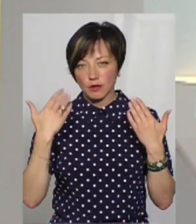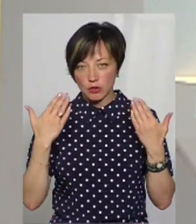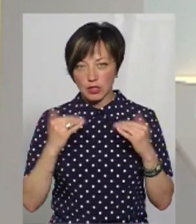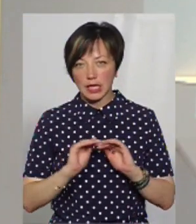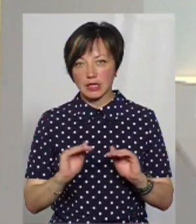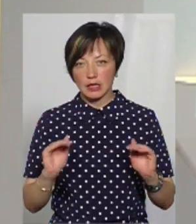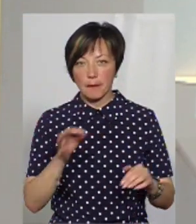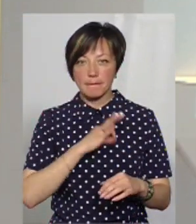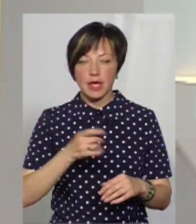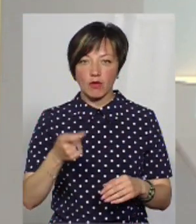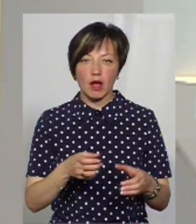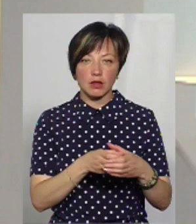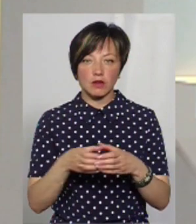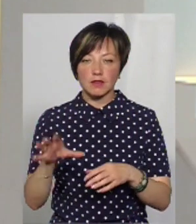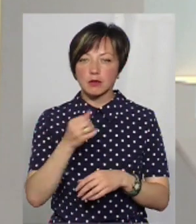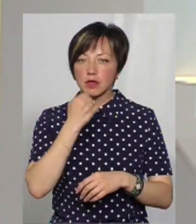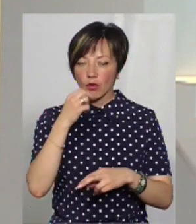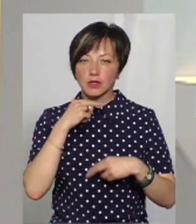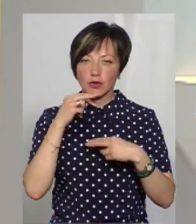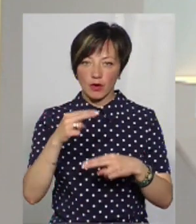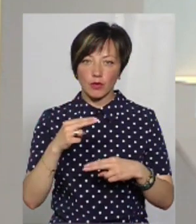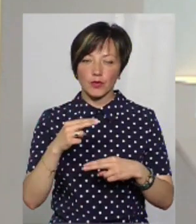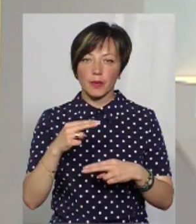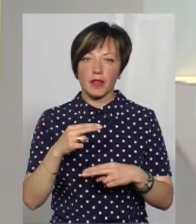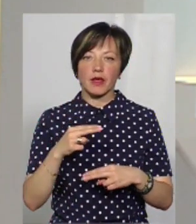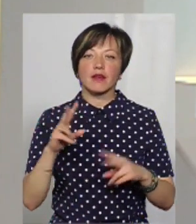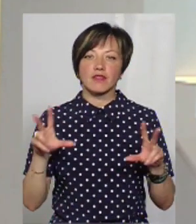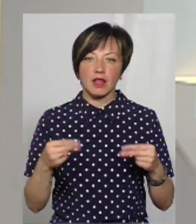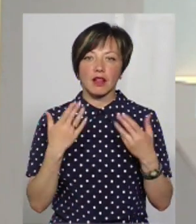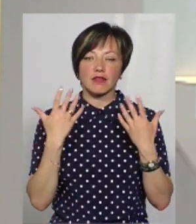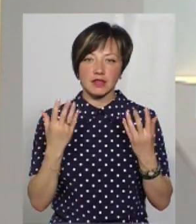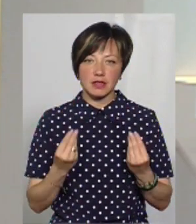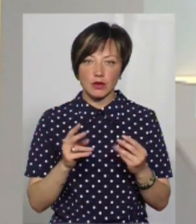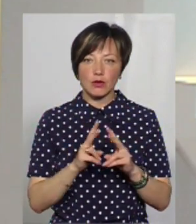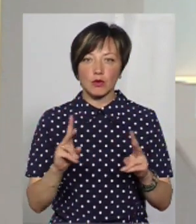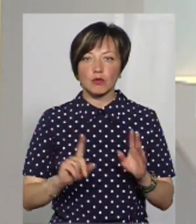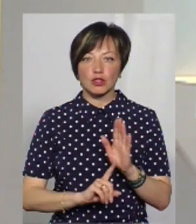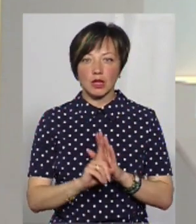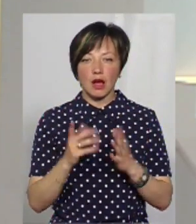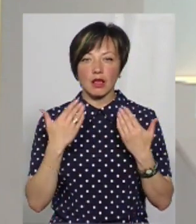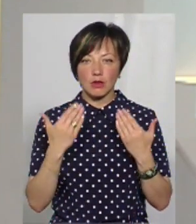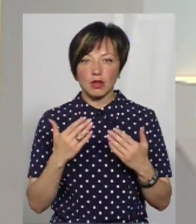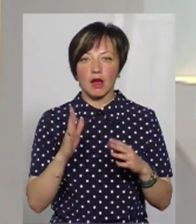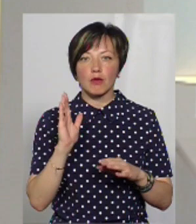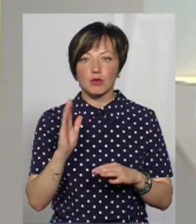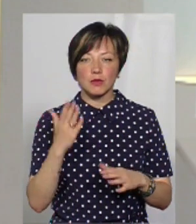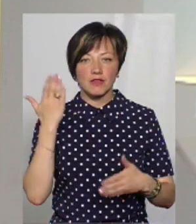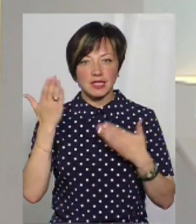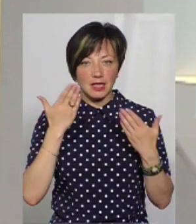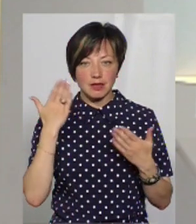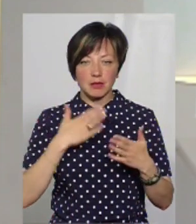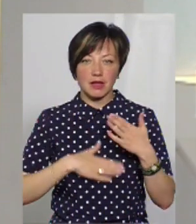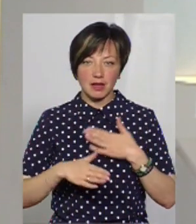відпочинку для дітей пільгових категорій. Всім дякую за увагу. Вдалих вихідних. А тим, у кого починаються канікули, нехай вони будуть